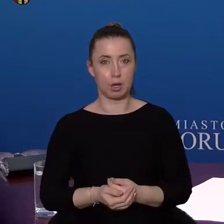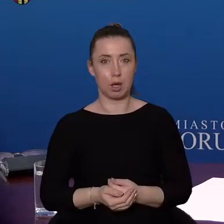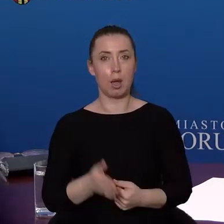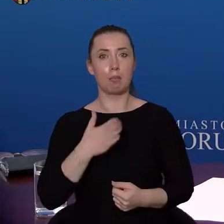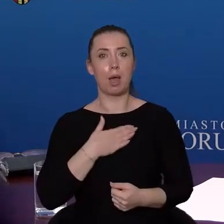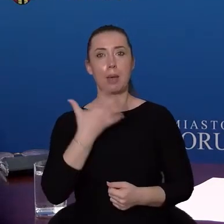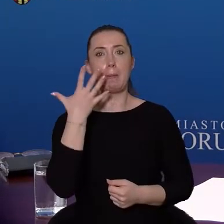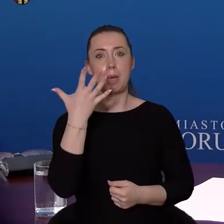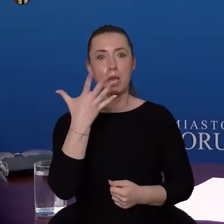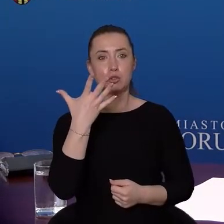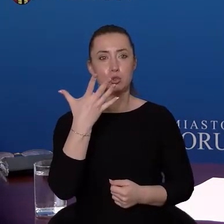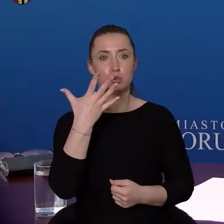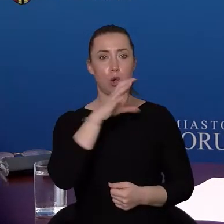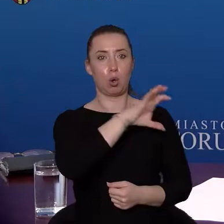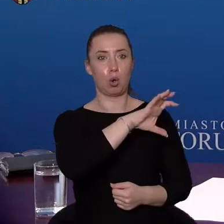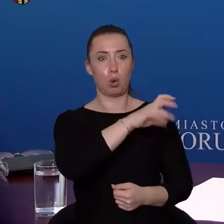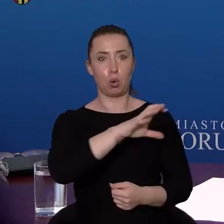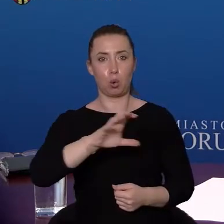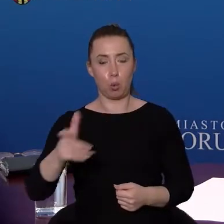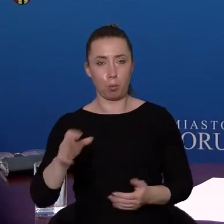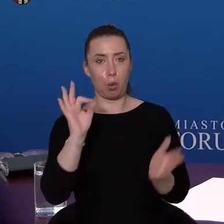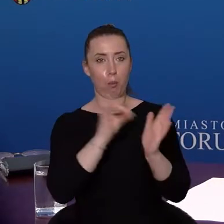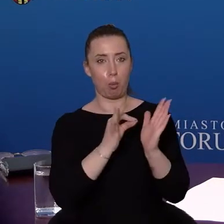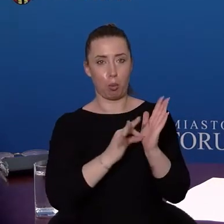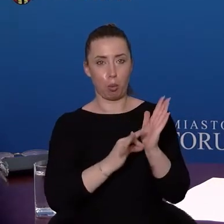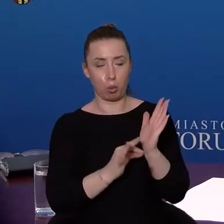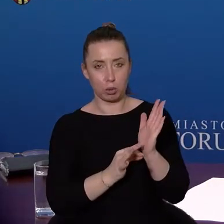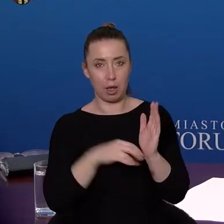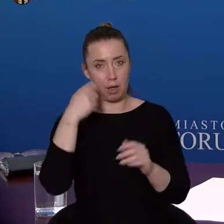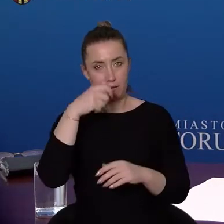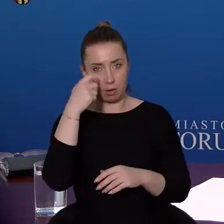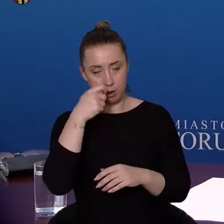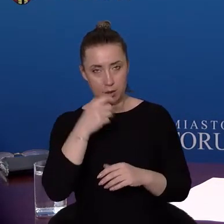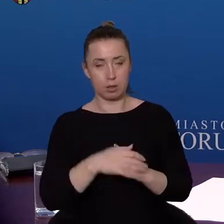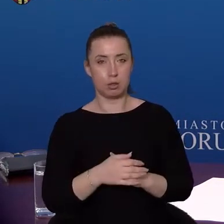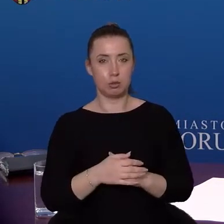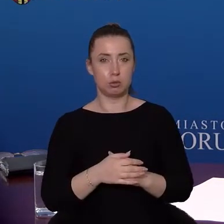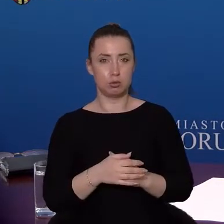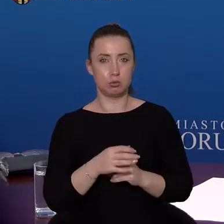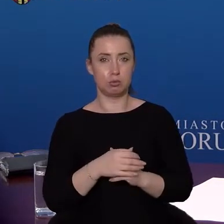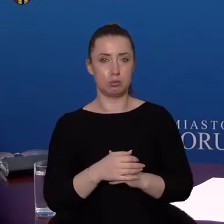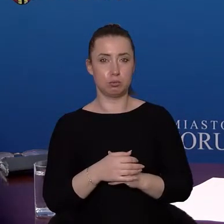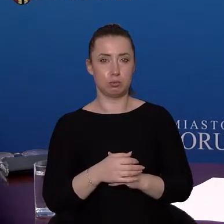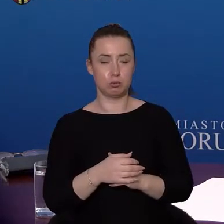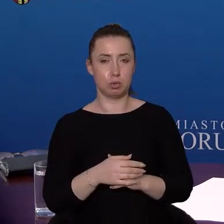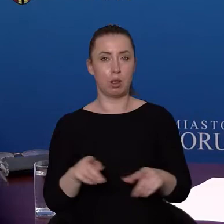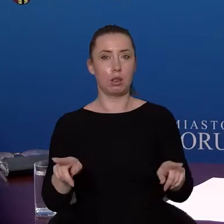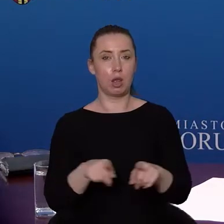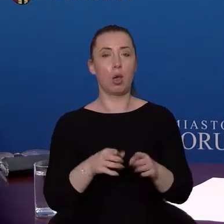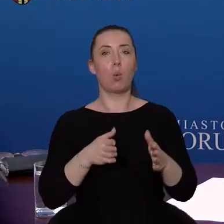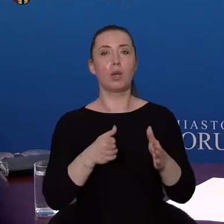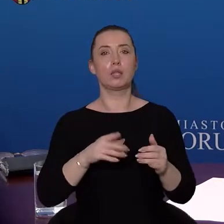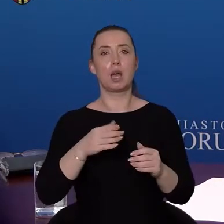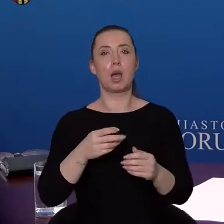pięć punktów wymazowych w Toruniu. One są w miarę równo rozmieszczone na terenie miasta, a więc zarówno przy ulicy